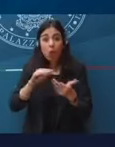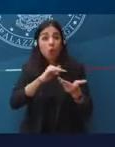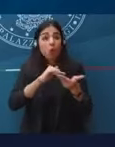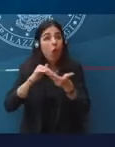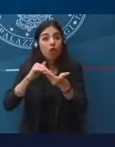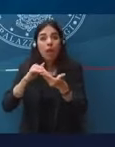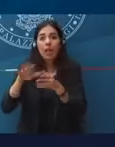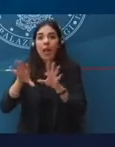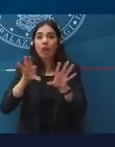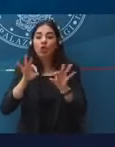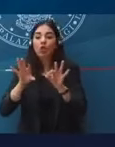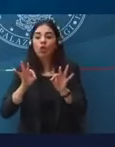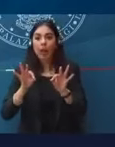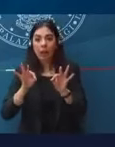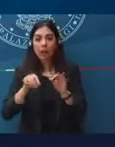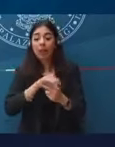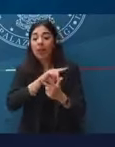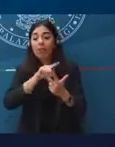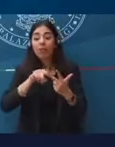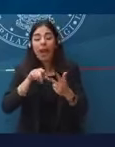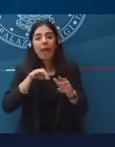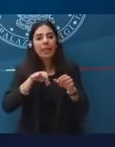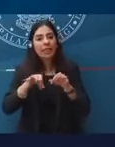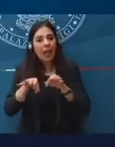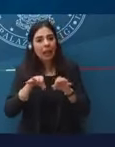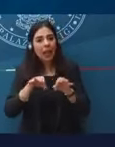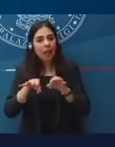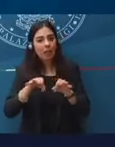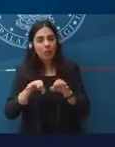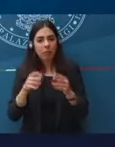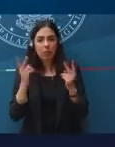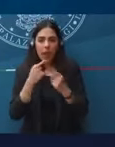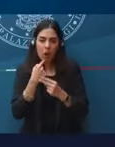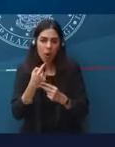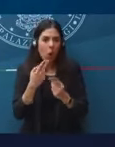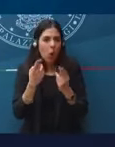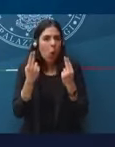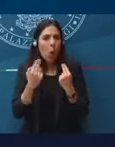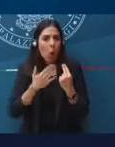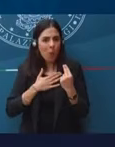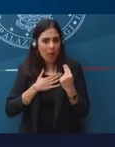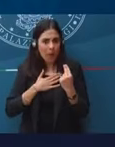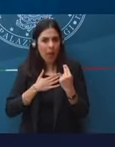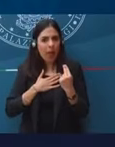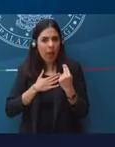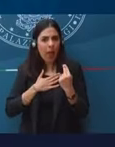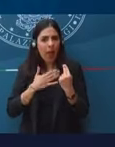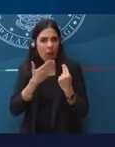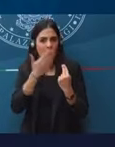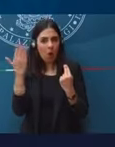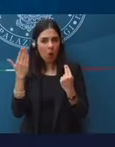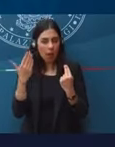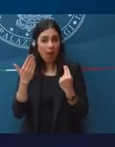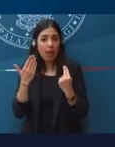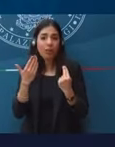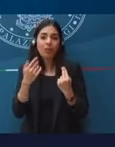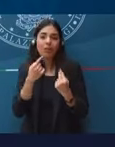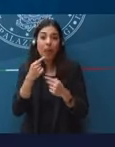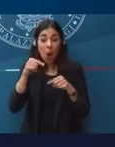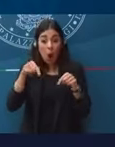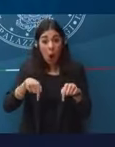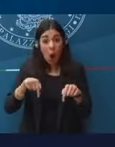a delle strategie. Devo dire, però, con tutta umiltà, che col senno di poi